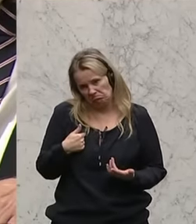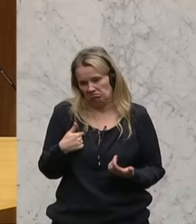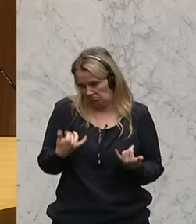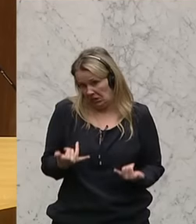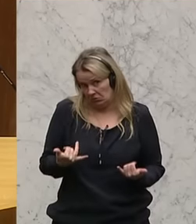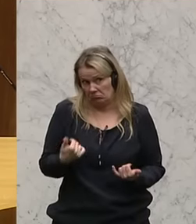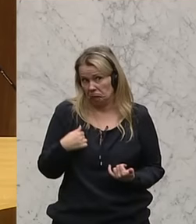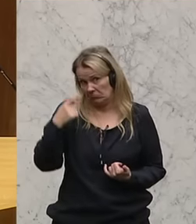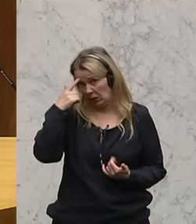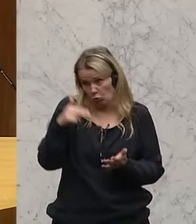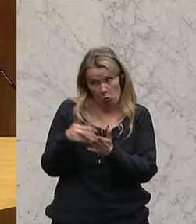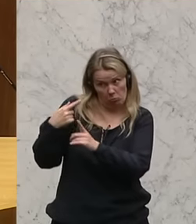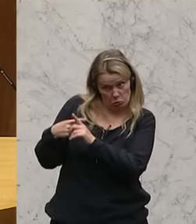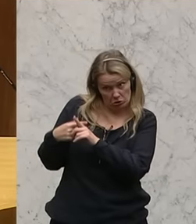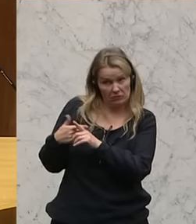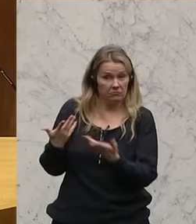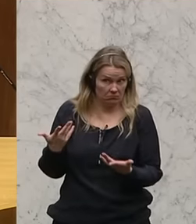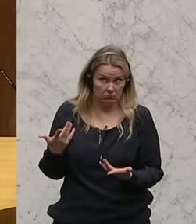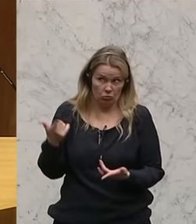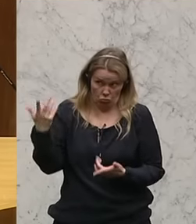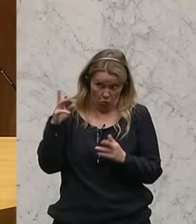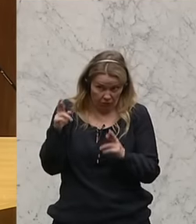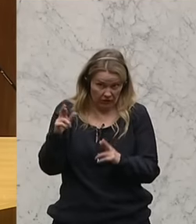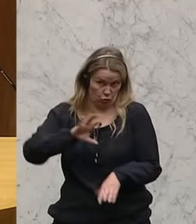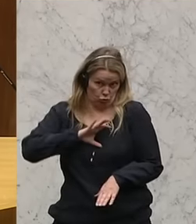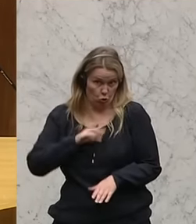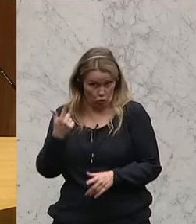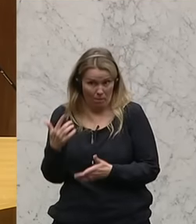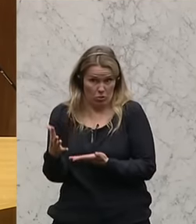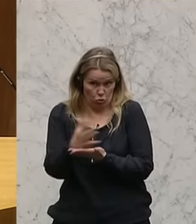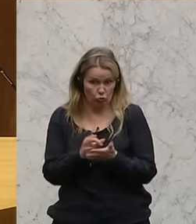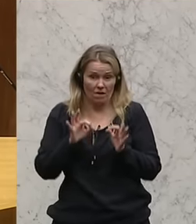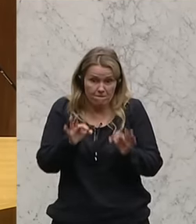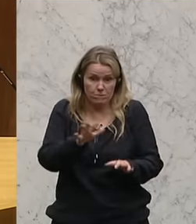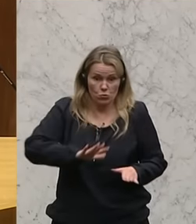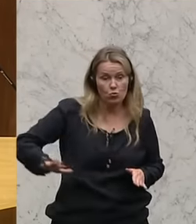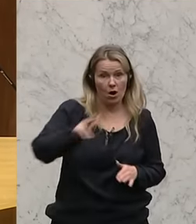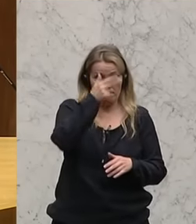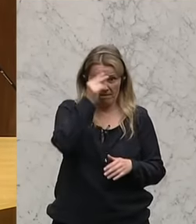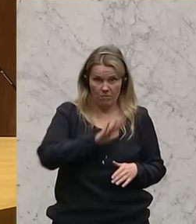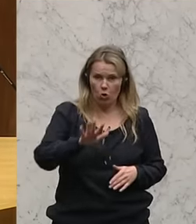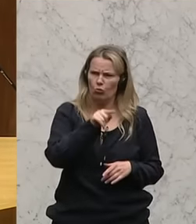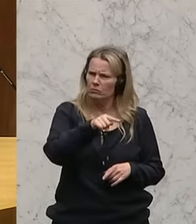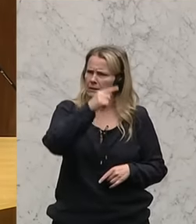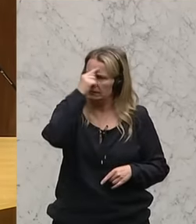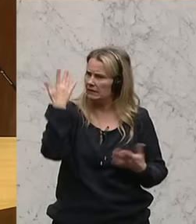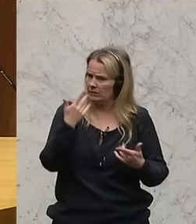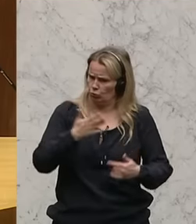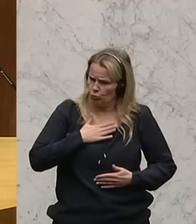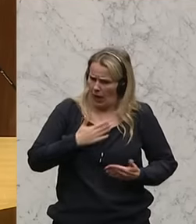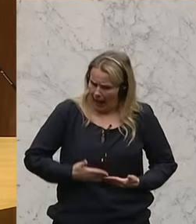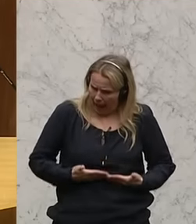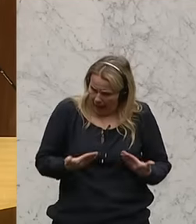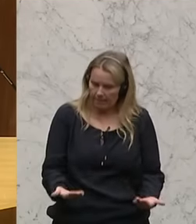derzeit noch zuversichtlich, ja, auch die Chance hoffentlich nutzen werden im Sinne unserer Bevölkerung, im Sinne unserer Heimat, im Sinne der